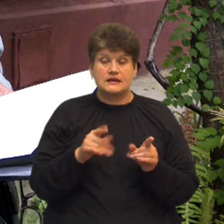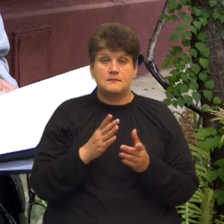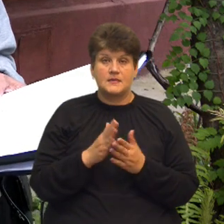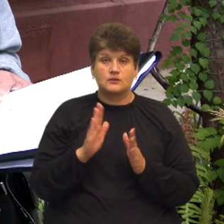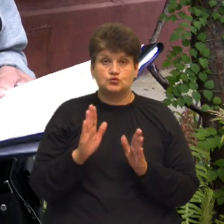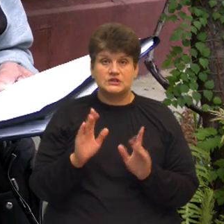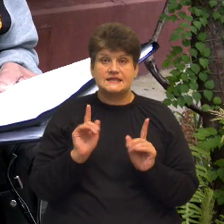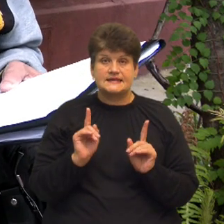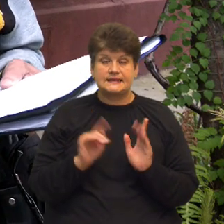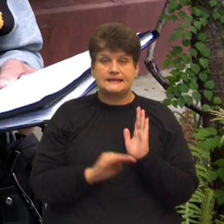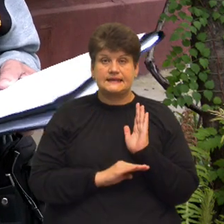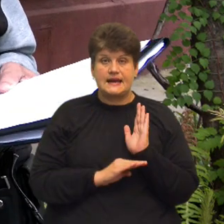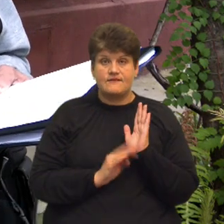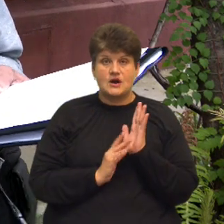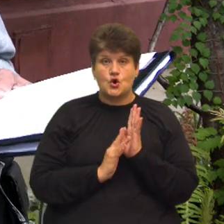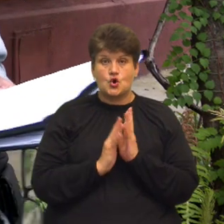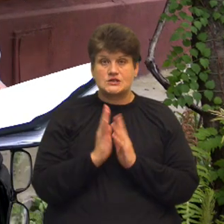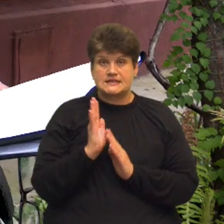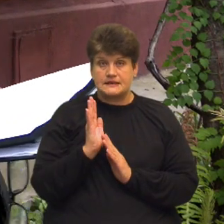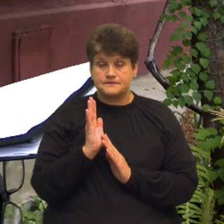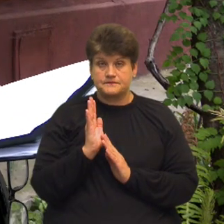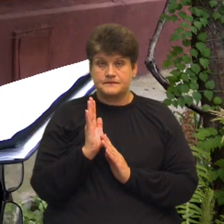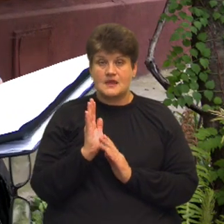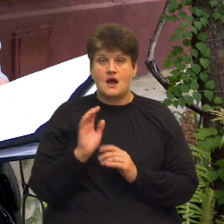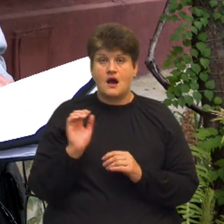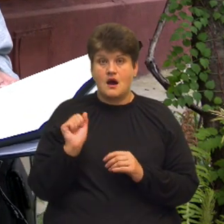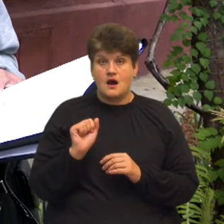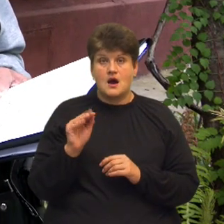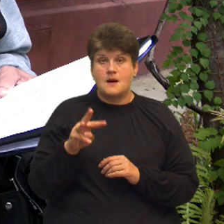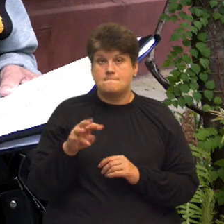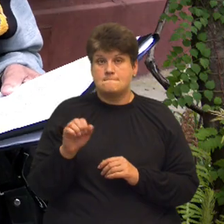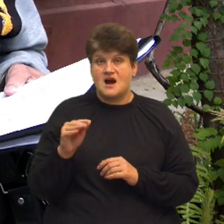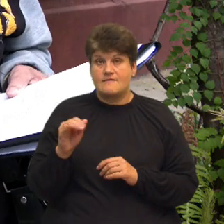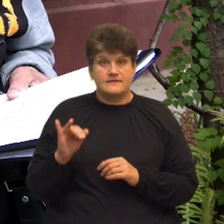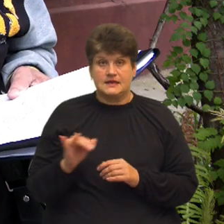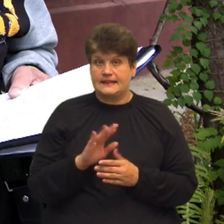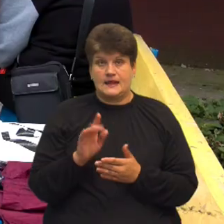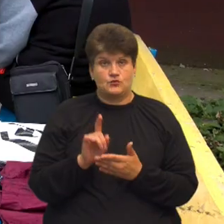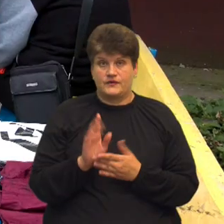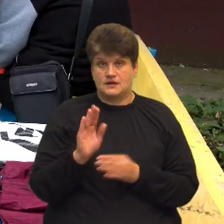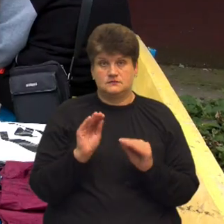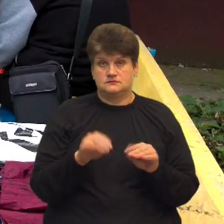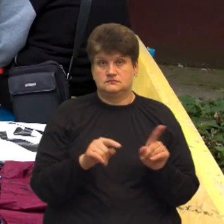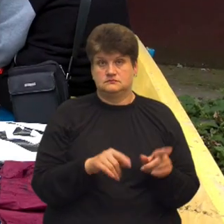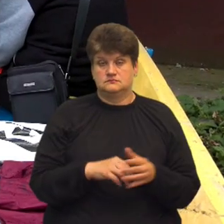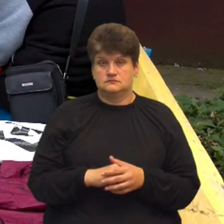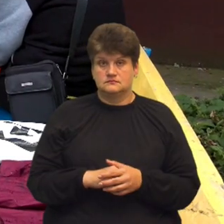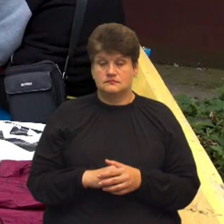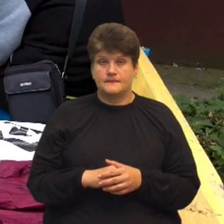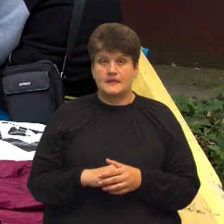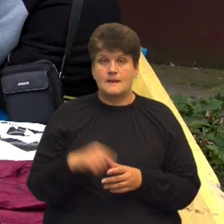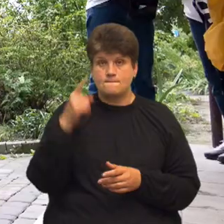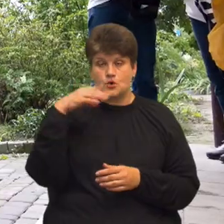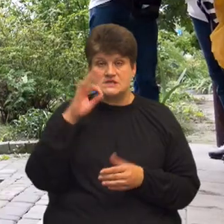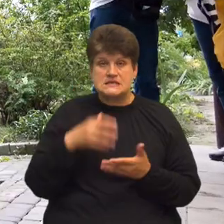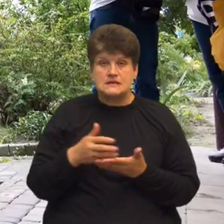дерева росли, а мафи ніякі не повинні знаходитись там. Поліцейські зібрали